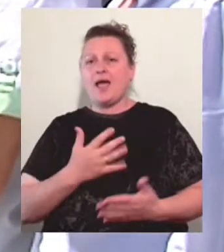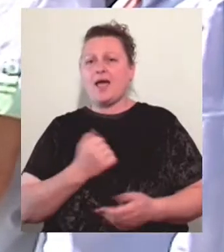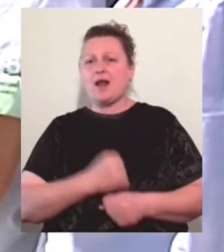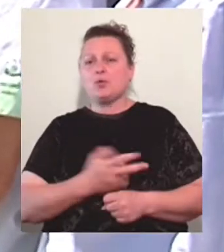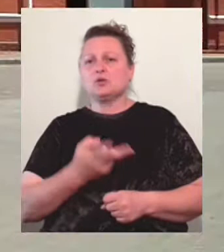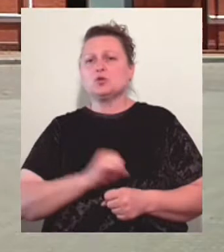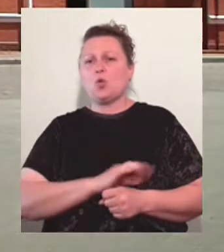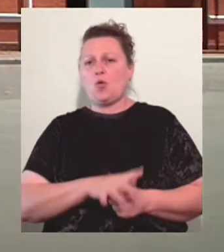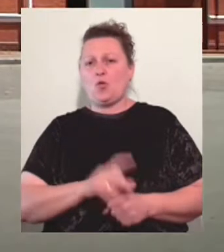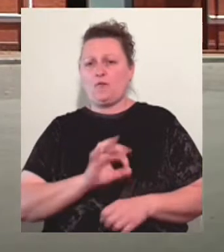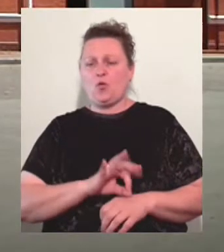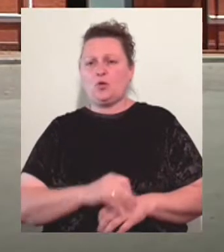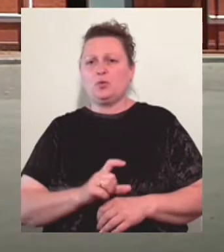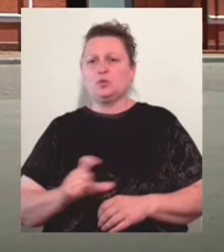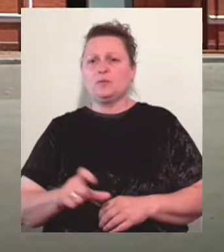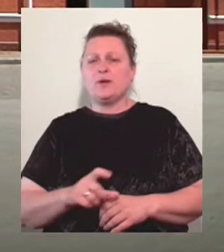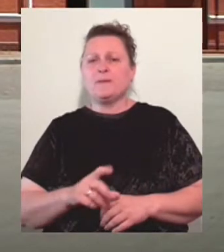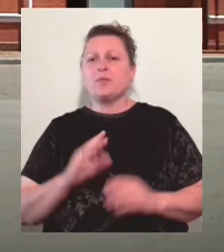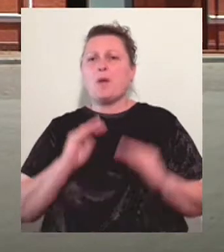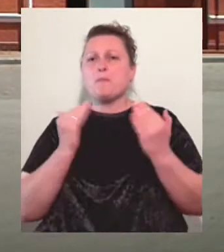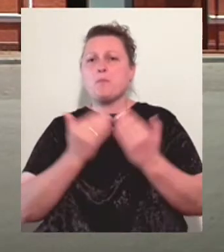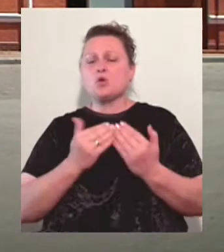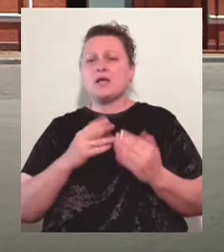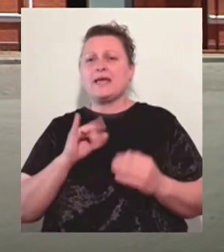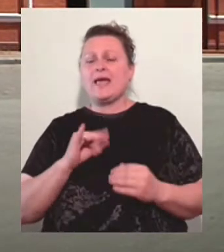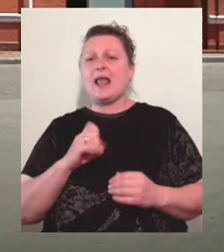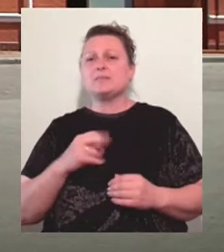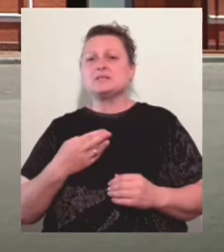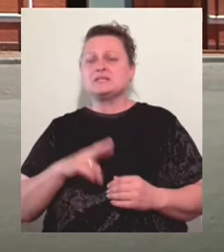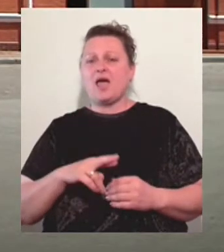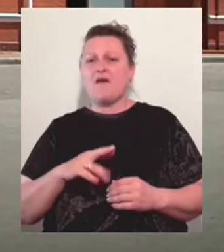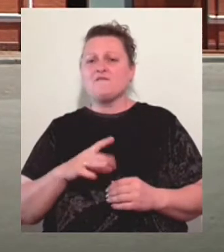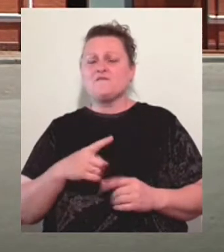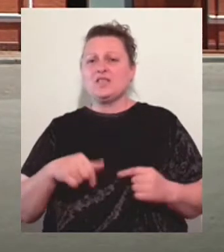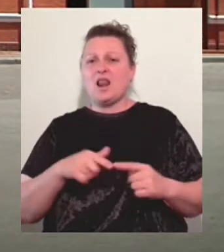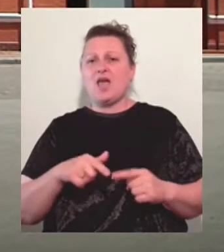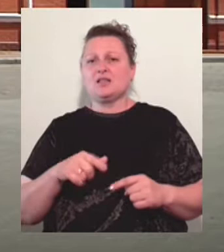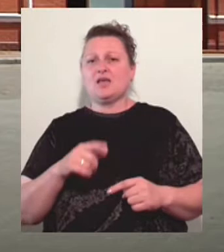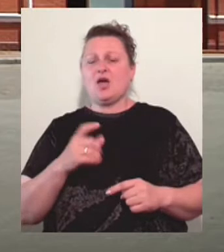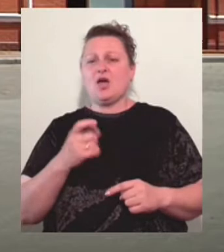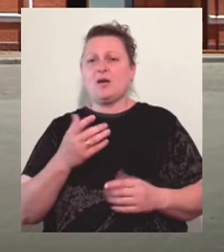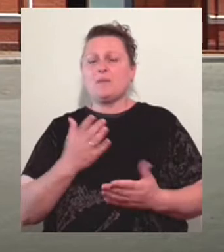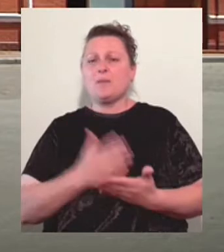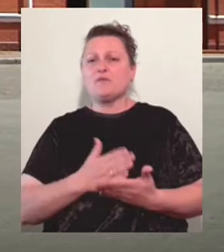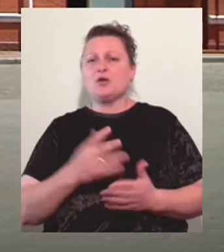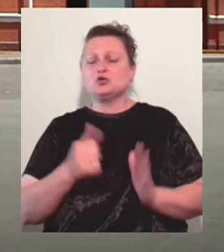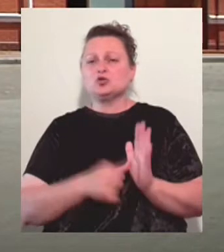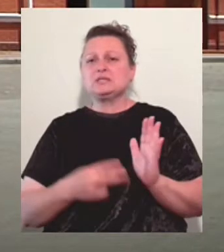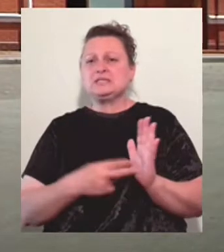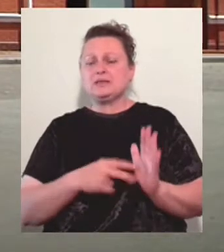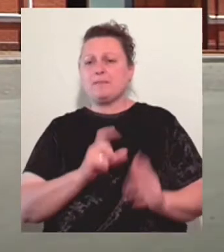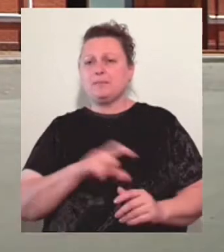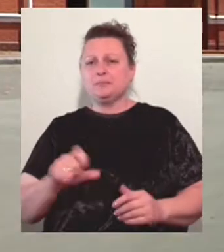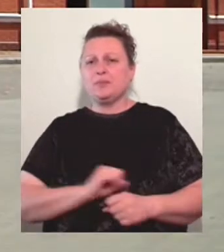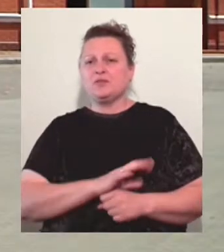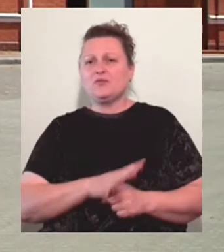на коронавірус. У боксованому та реанімаційному відділеннях Одеської інфекційної лікарні перебувають 67 пацієнтів із підтвердженим